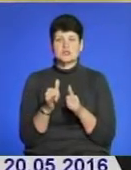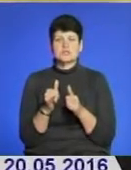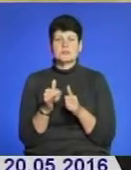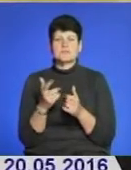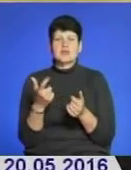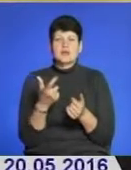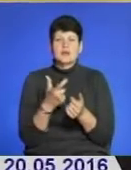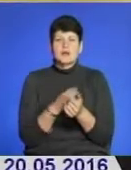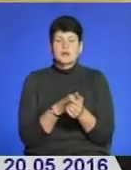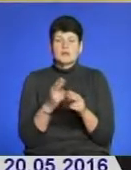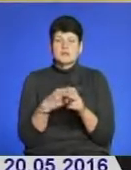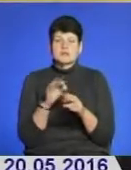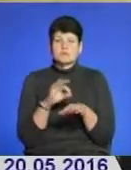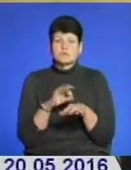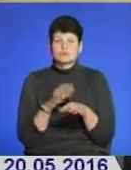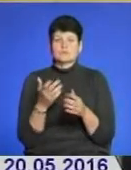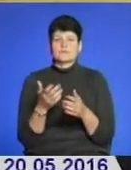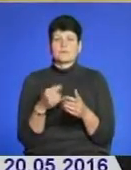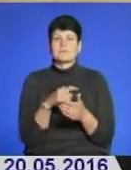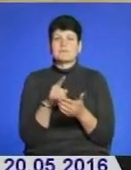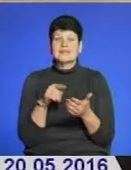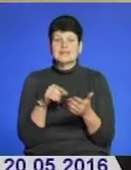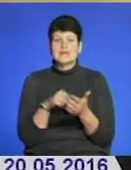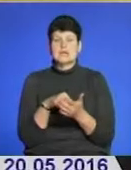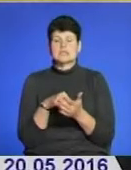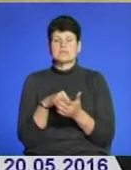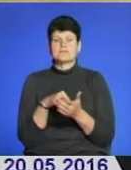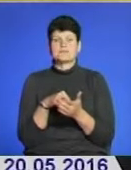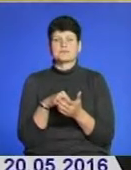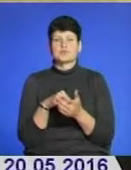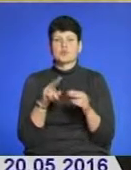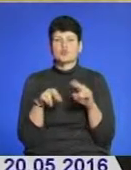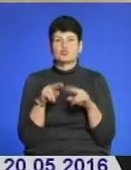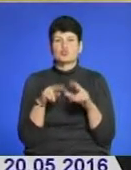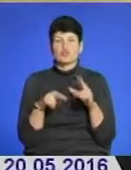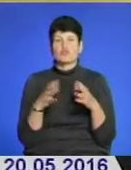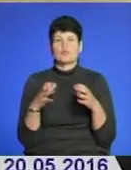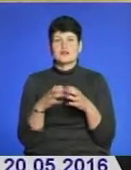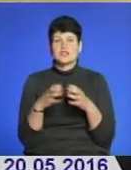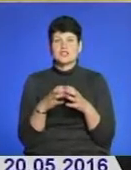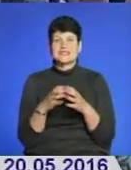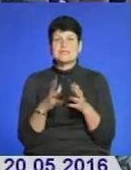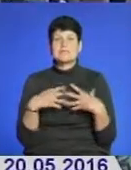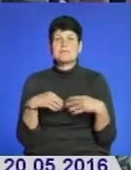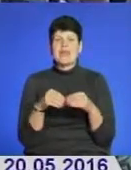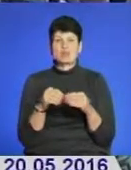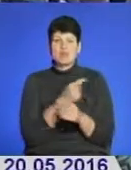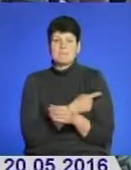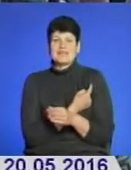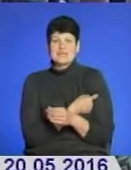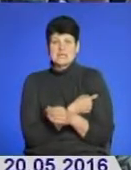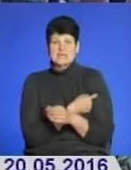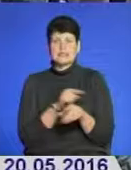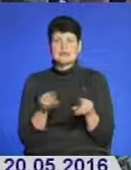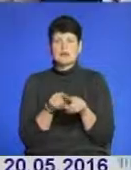наркотичними засобами, питання розбудови мережі амбулаторії сімейної медицини. Питань багато. Міністр також